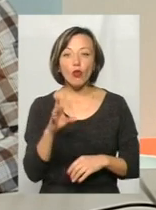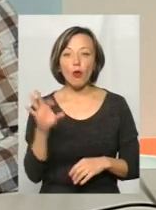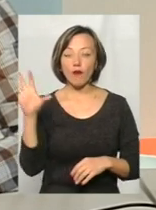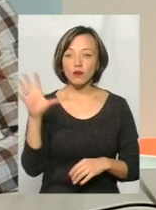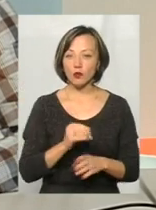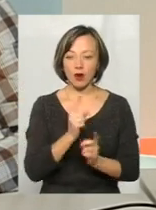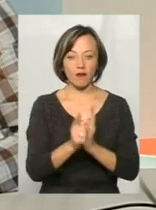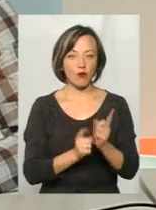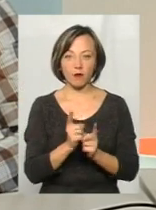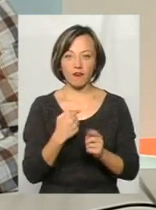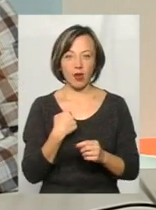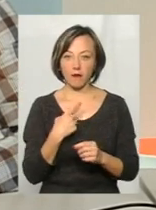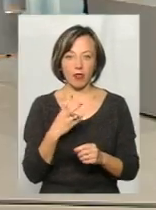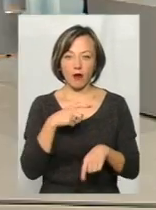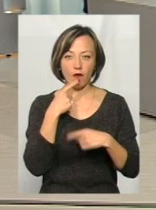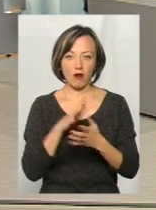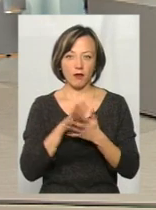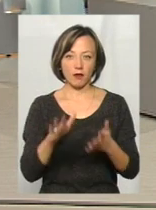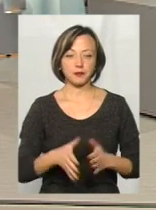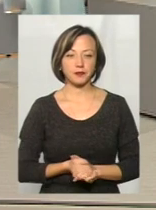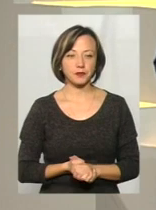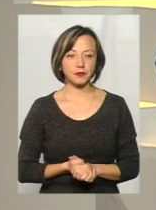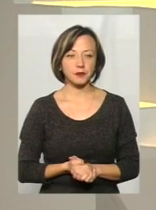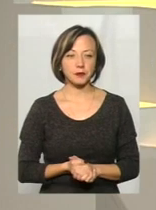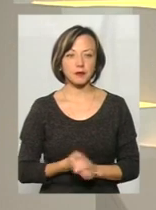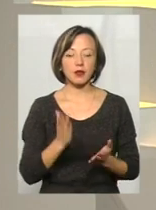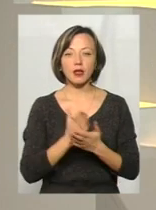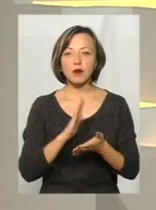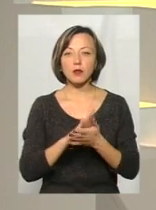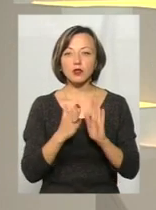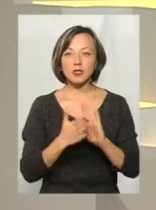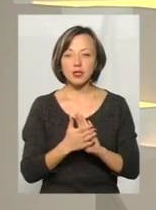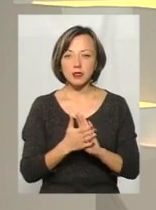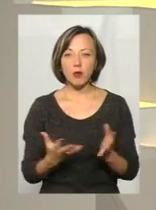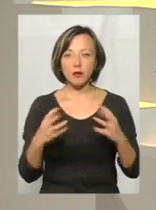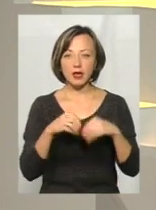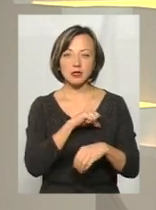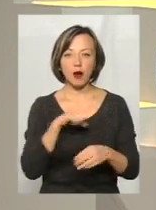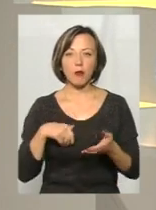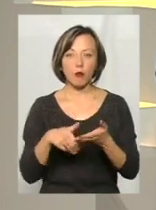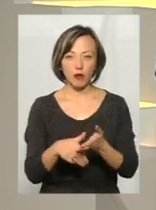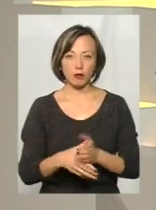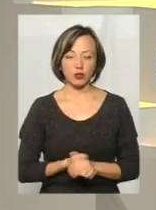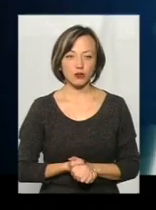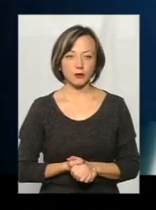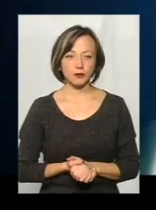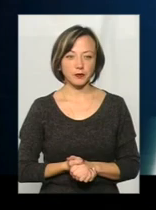реформу я би не заводив. Зрозуміла, дякую. В нас є позиція об'єднання «Самопоміч». Прошу, будь ласка, коментар.